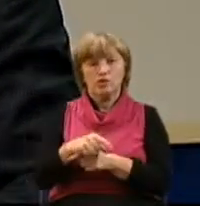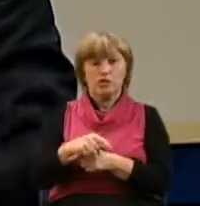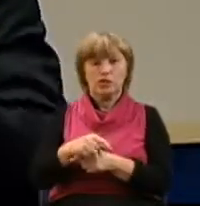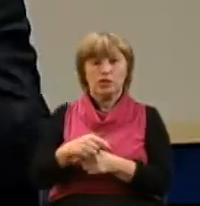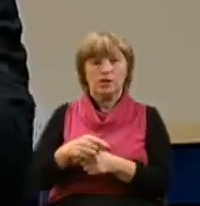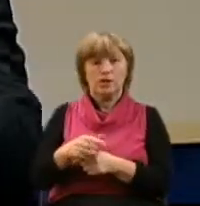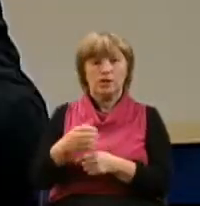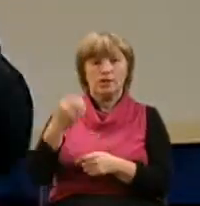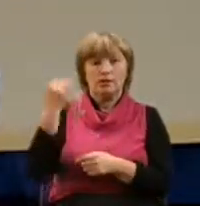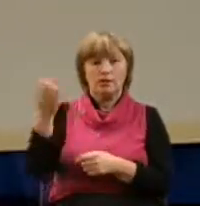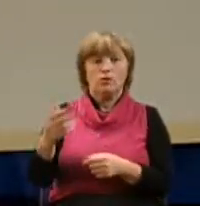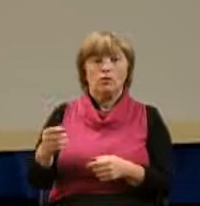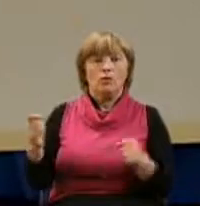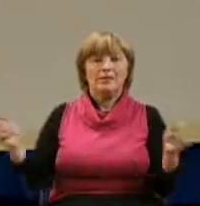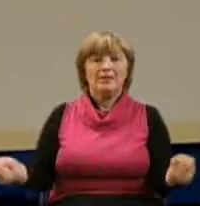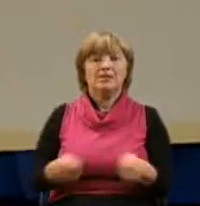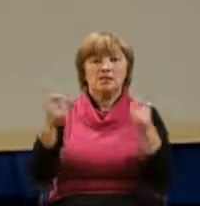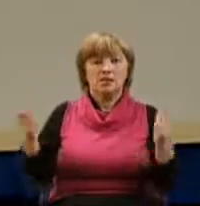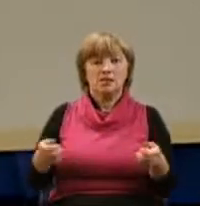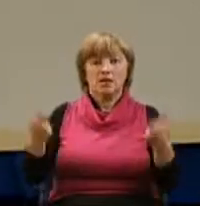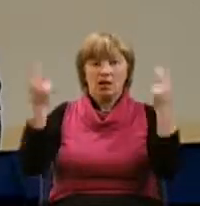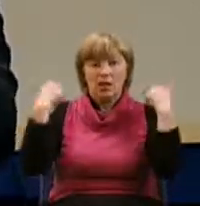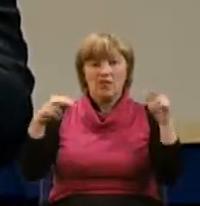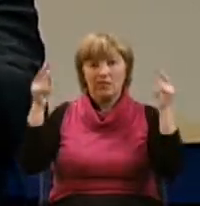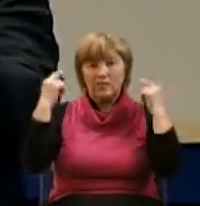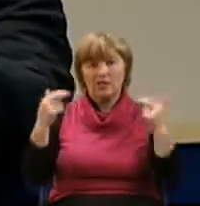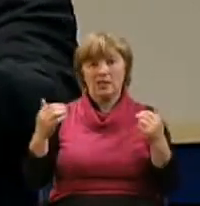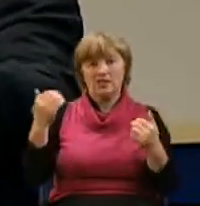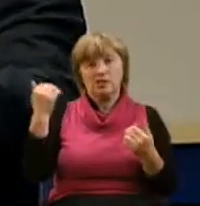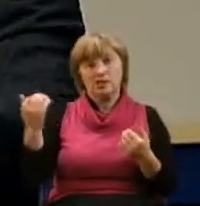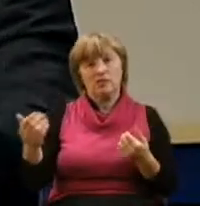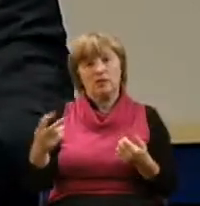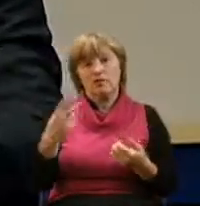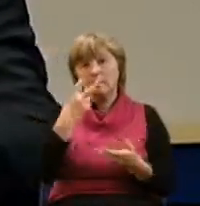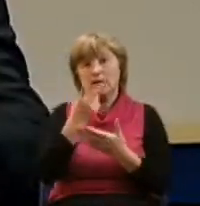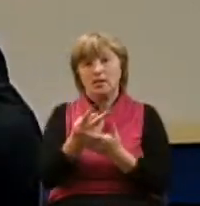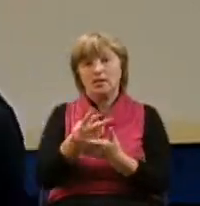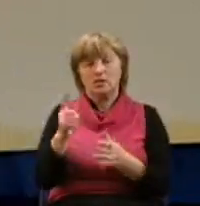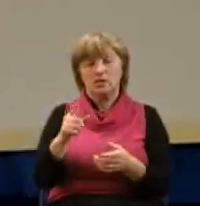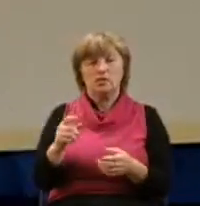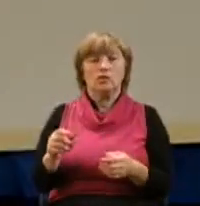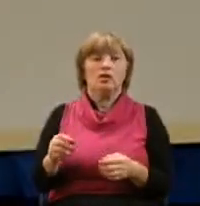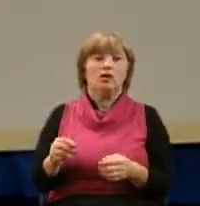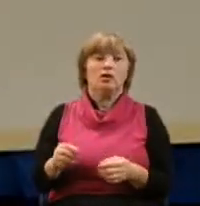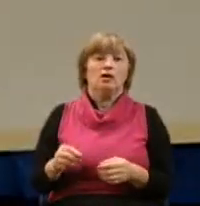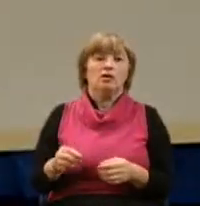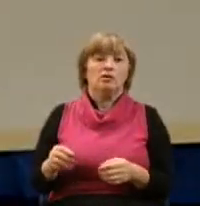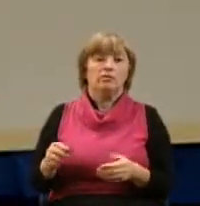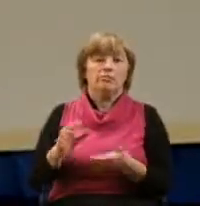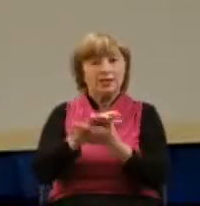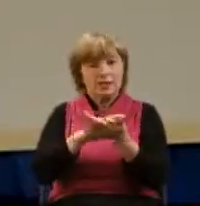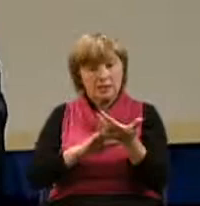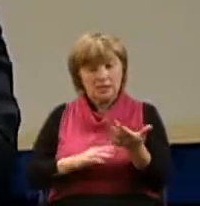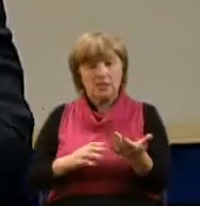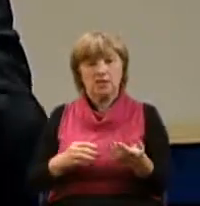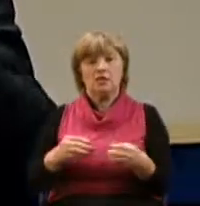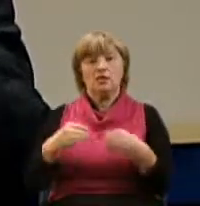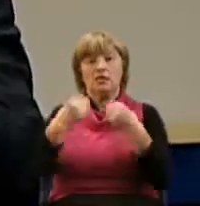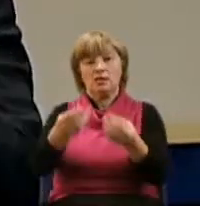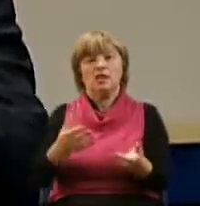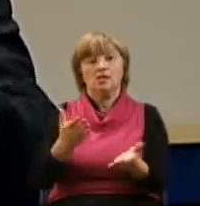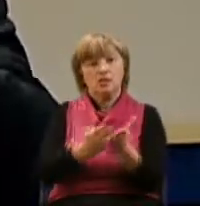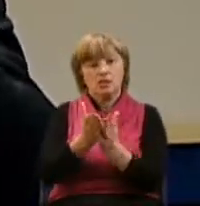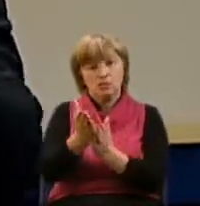пасти овец его, тем самым показав, что он восстановил его в его служении, его